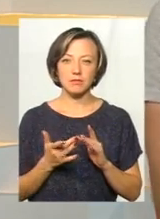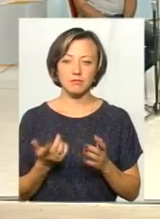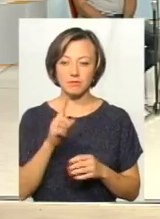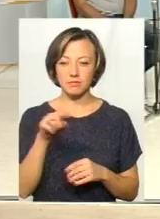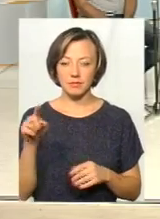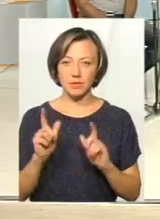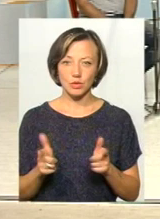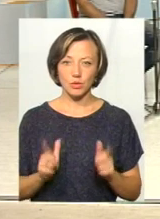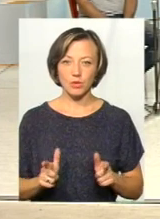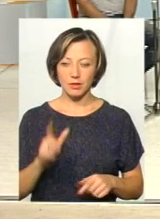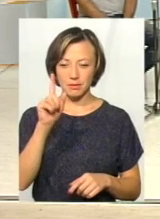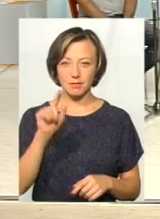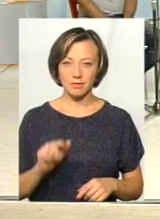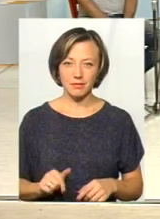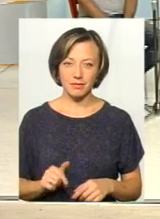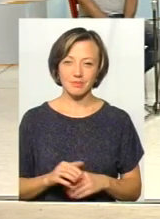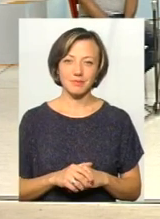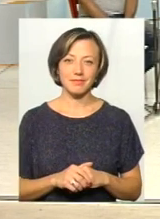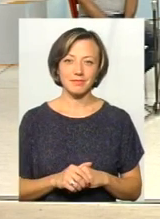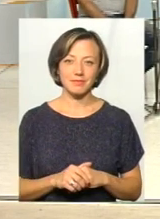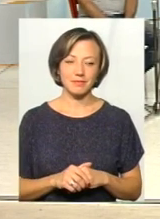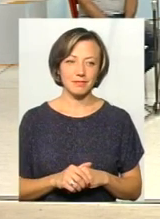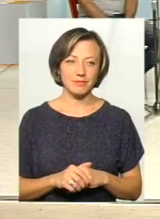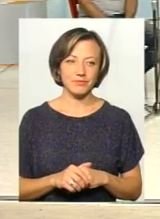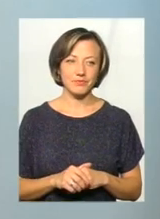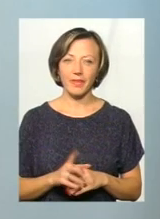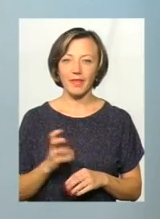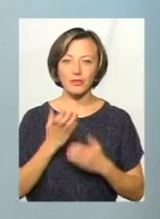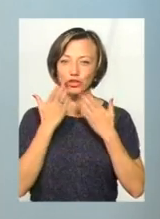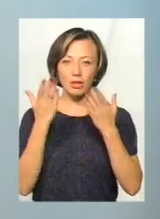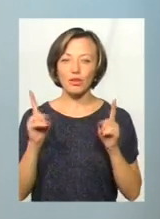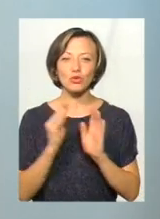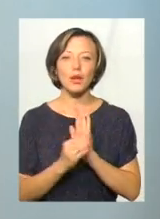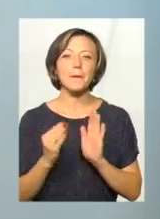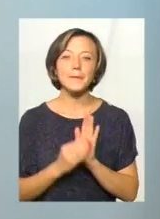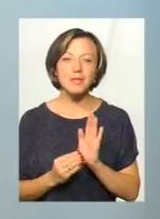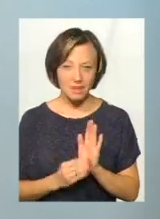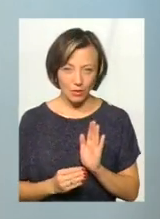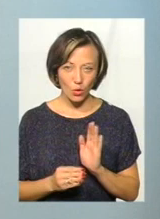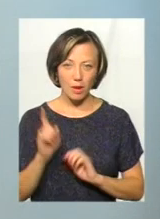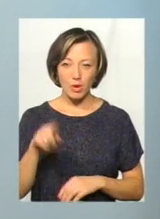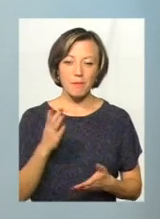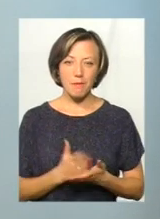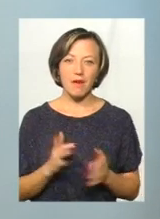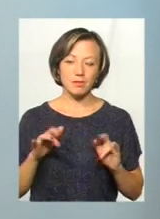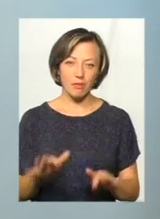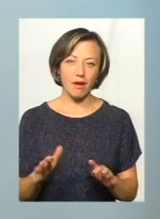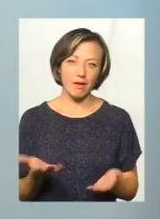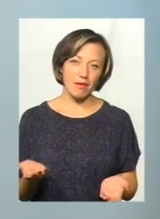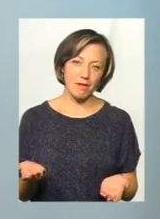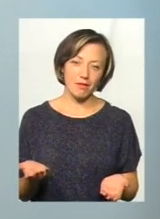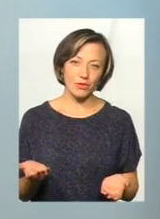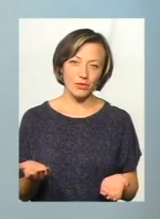згода, більше і більше, чимала частина людей, ну, погодьтеся, не читає, що написано. І потім має справу з